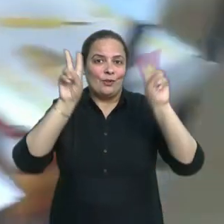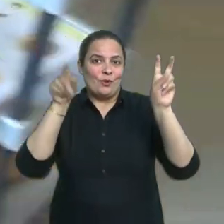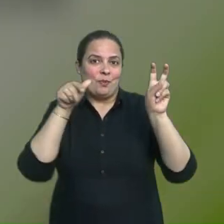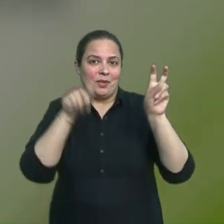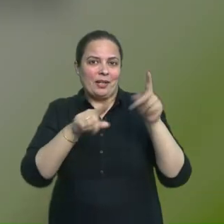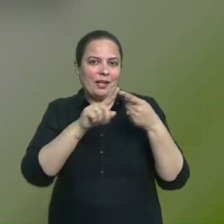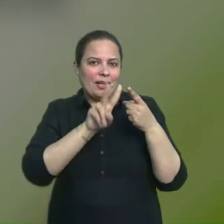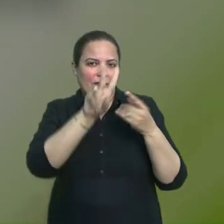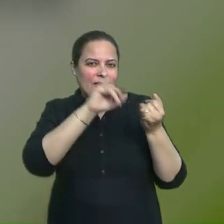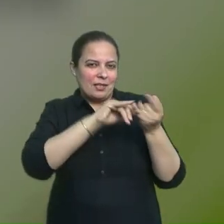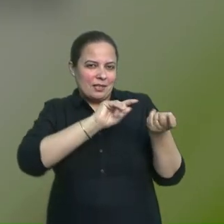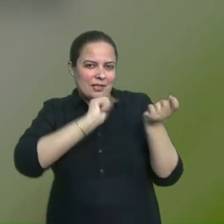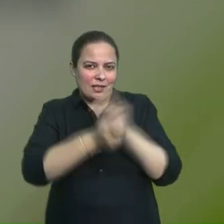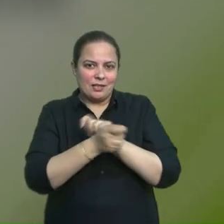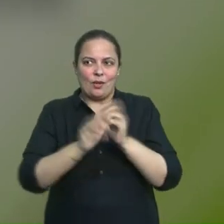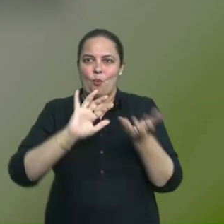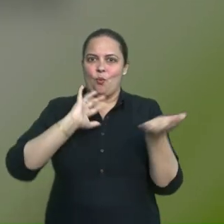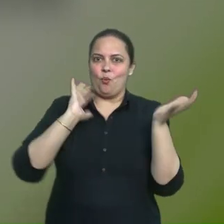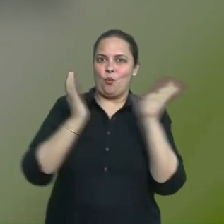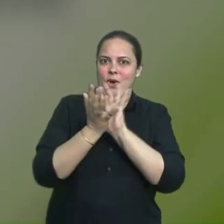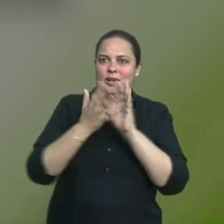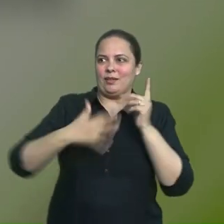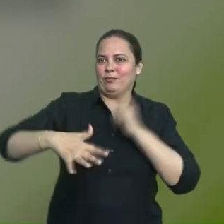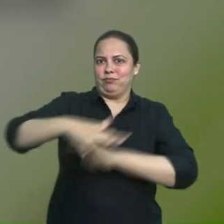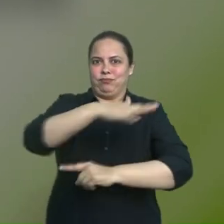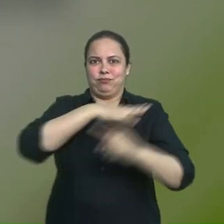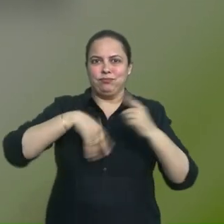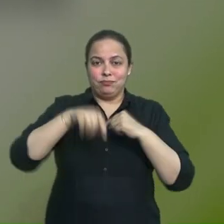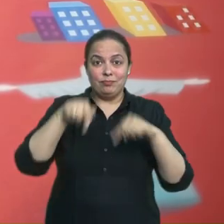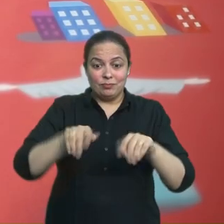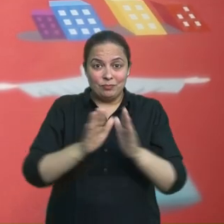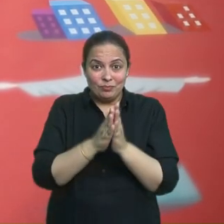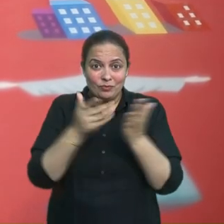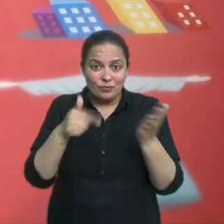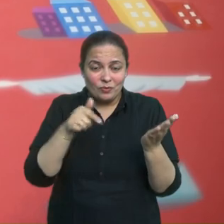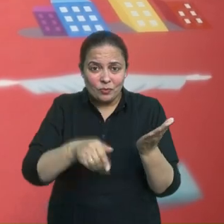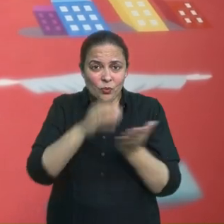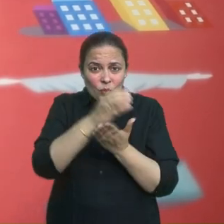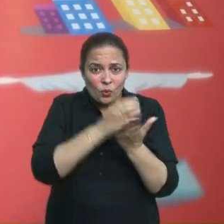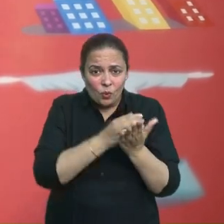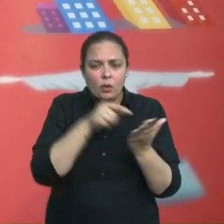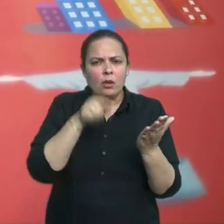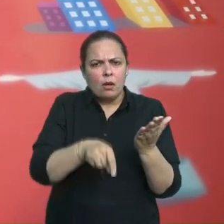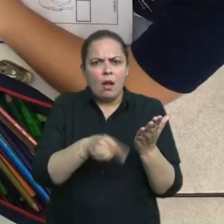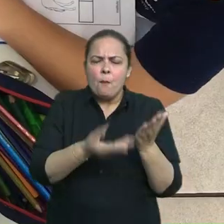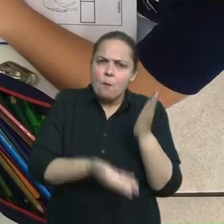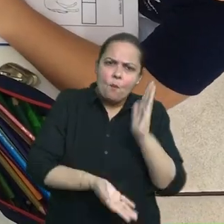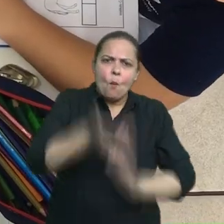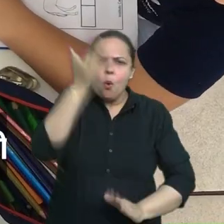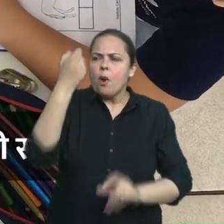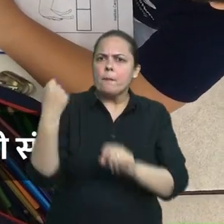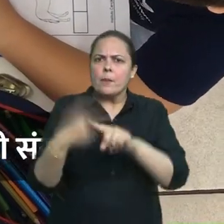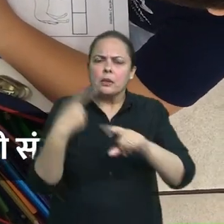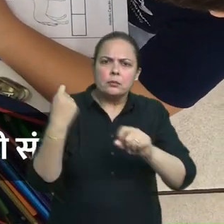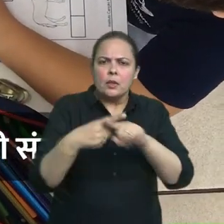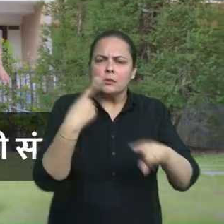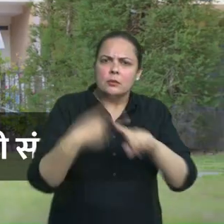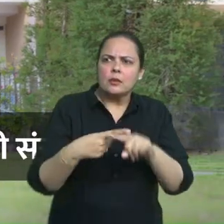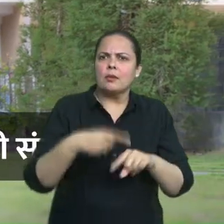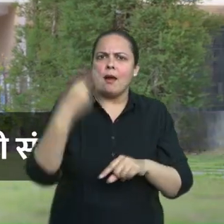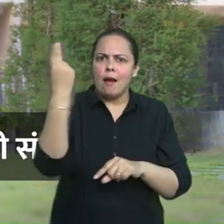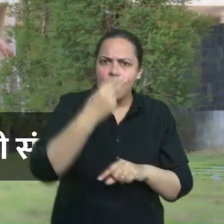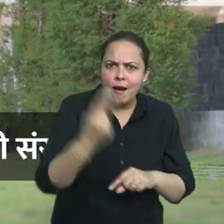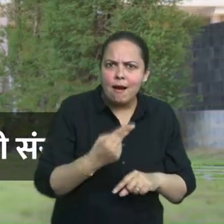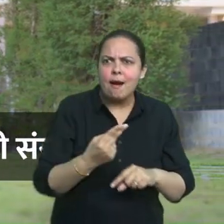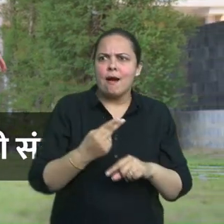राष्ट्रिय शिक्षा नीती 2020 के सिधानतों पर अधारित बनाया गया यह विडियो पाकेज, बच्चों को उनकी इक्षमताओं,